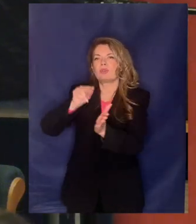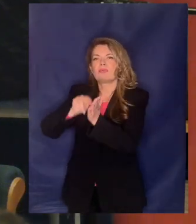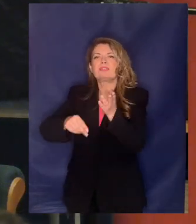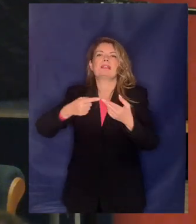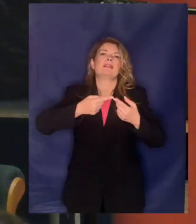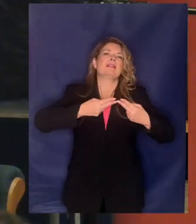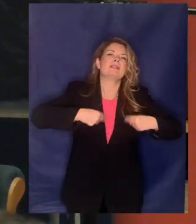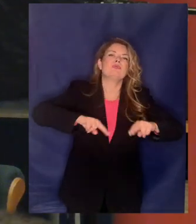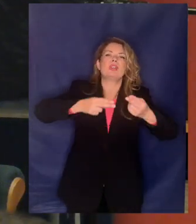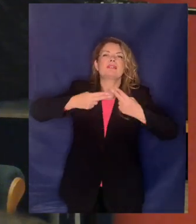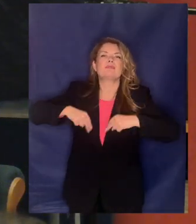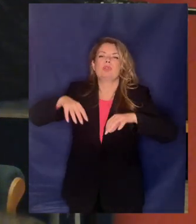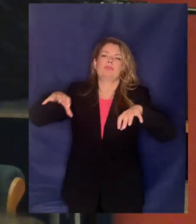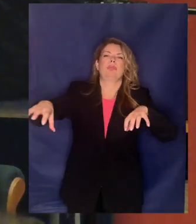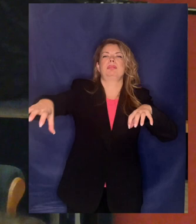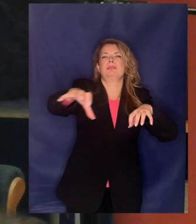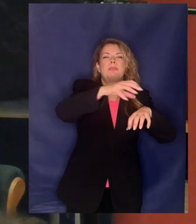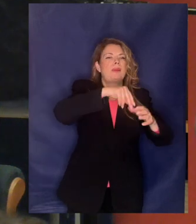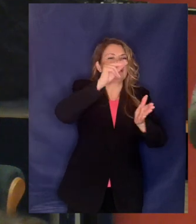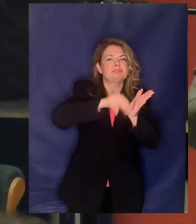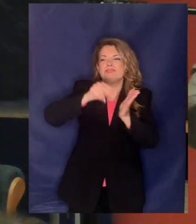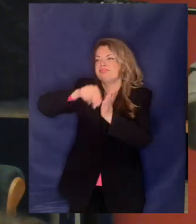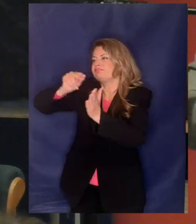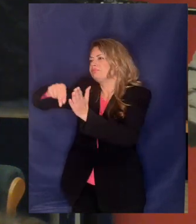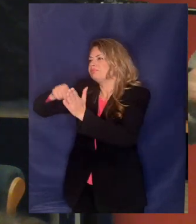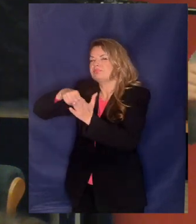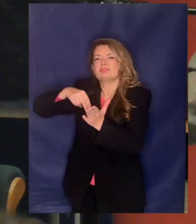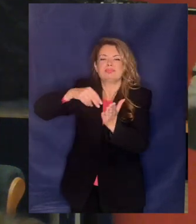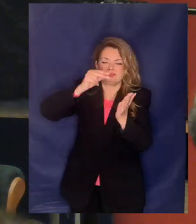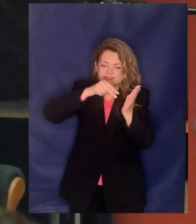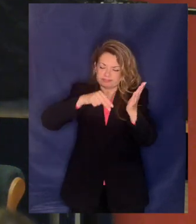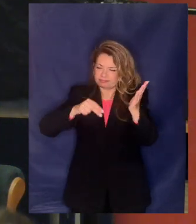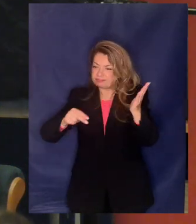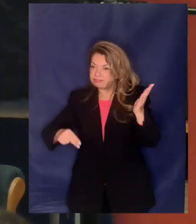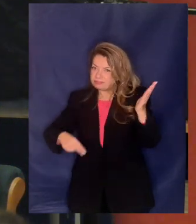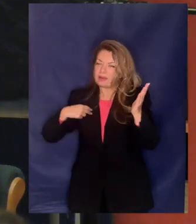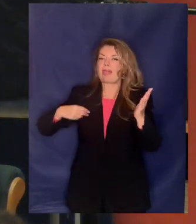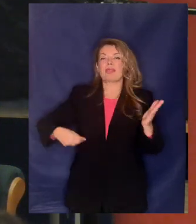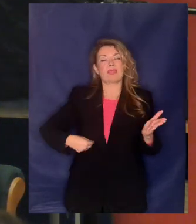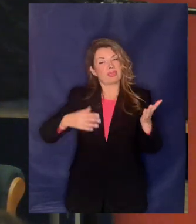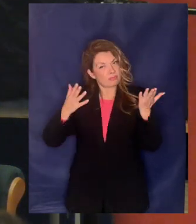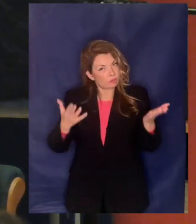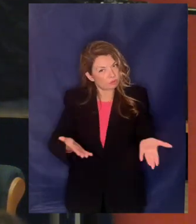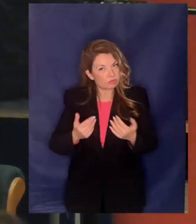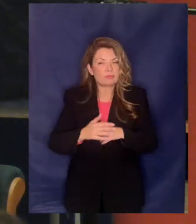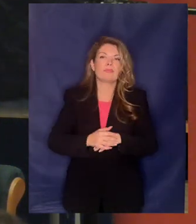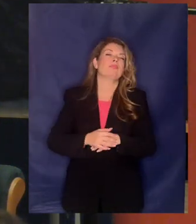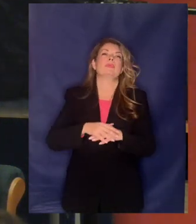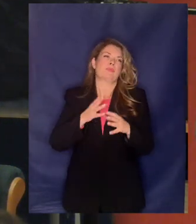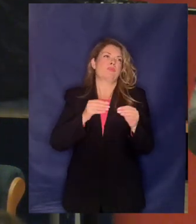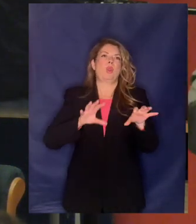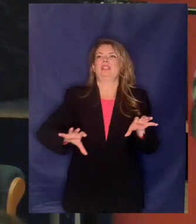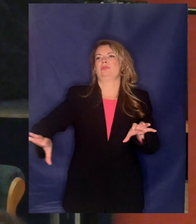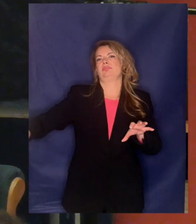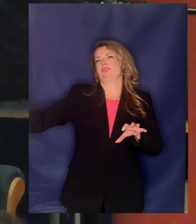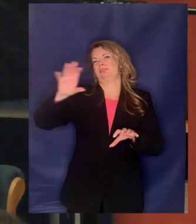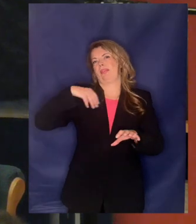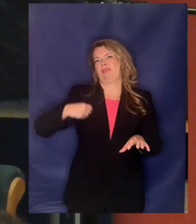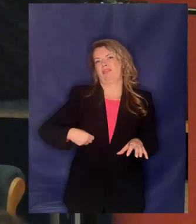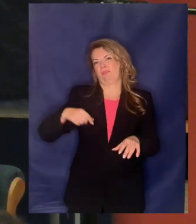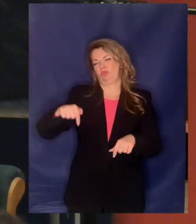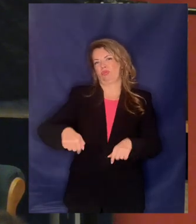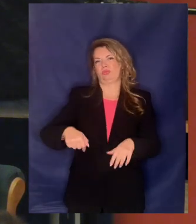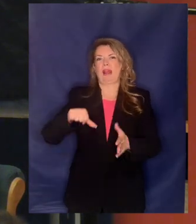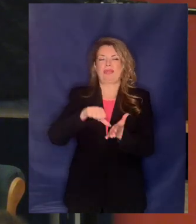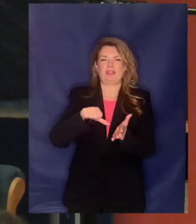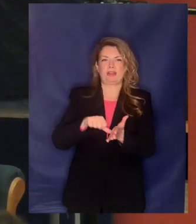καταφέραμε και θα αναφέρω πέρα από τους Δήμους οι οποίες είναι κατά μήκους του ίσ και πάρα πολλούς Δήμους στην